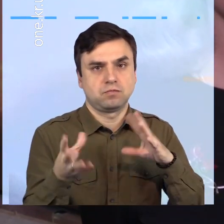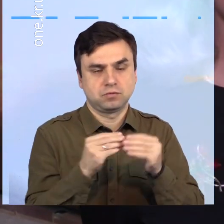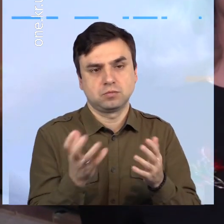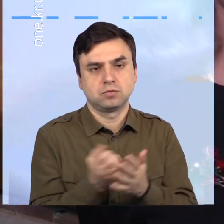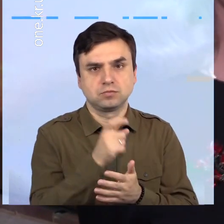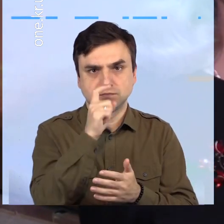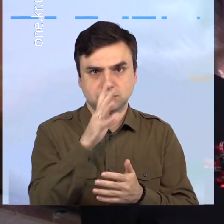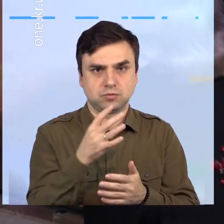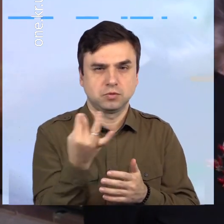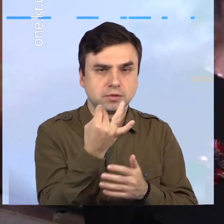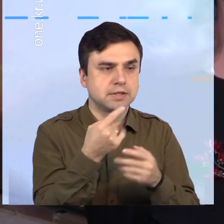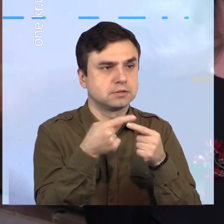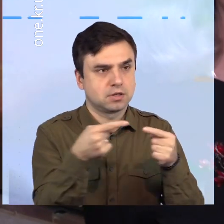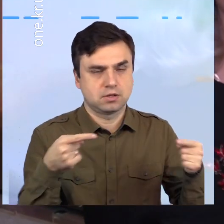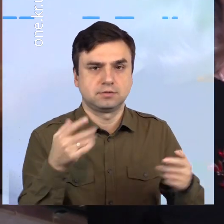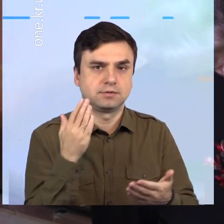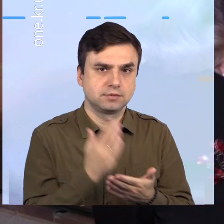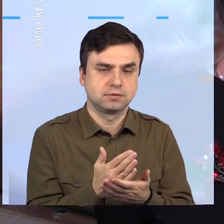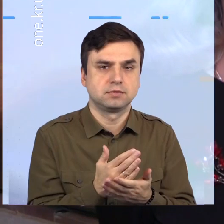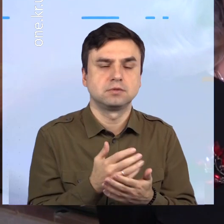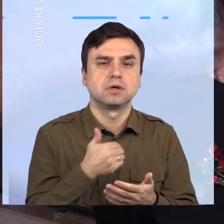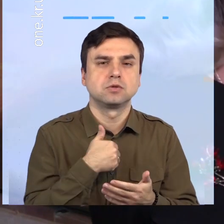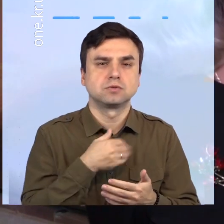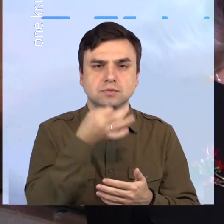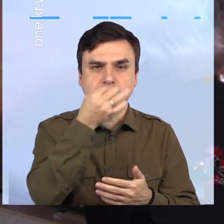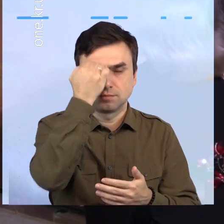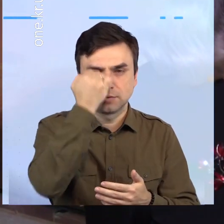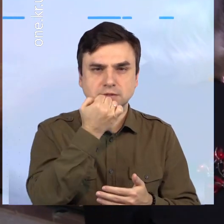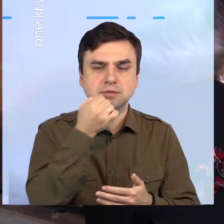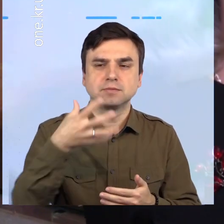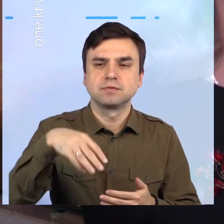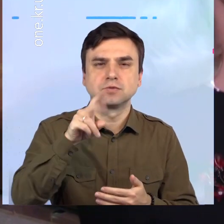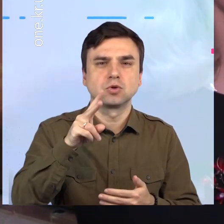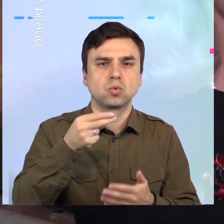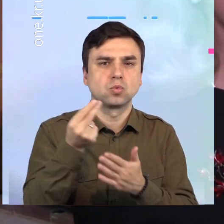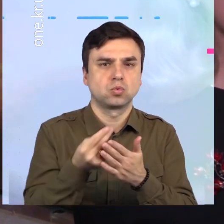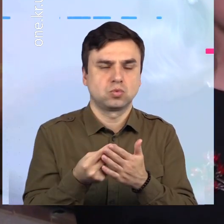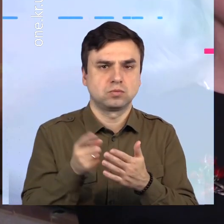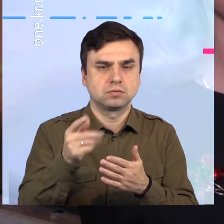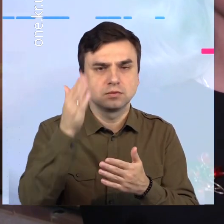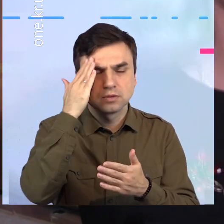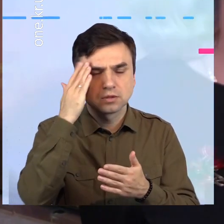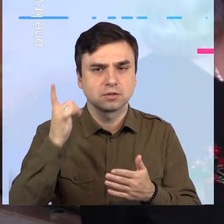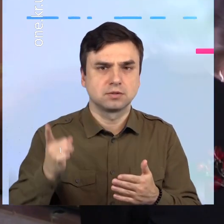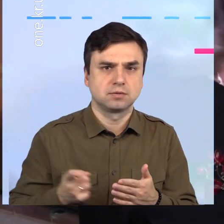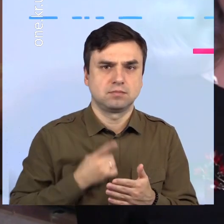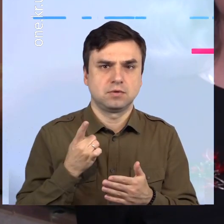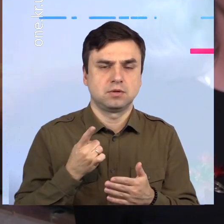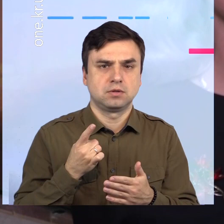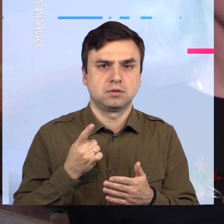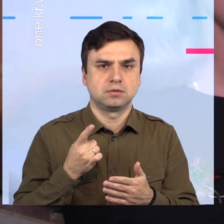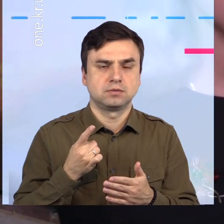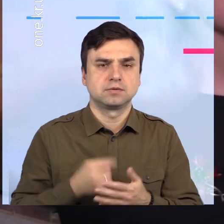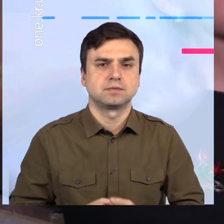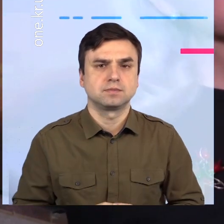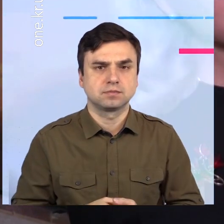замечательних, талантливих, вдохновенних творців за те, що вони несуть красоту і духовність